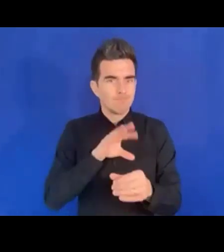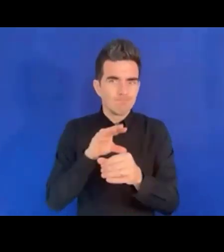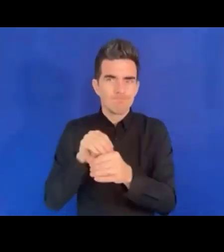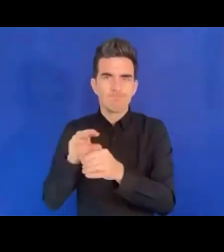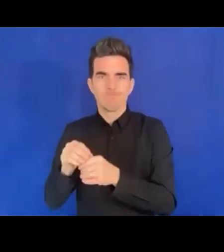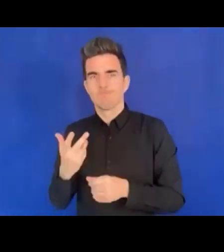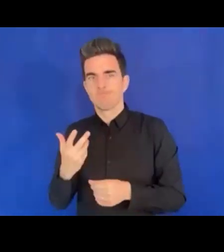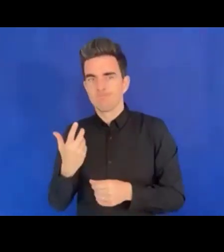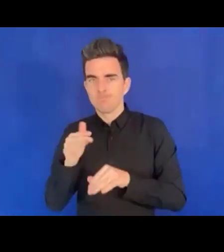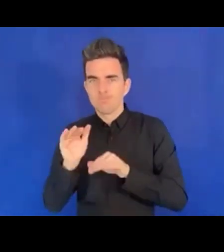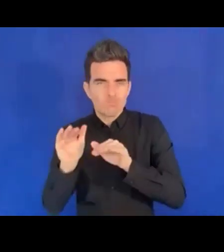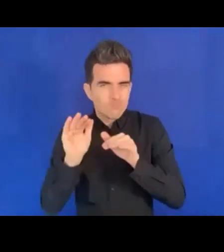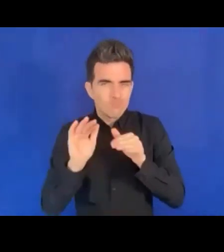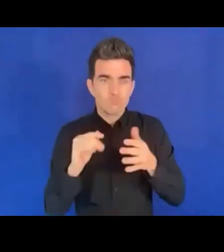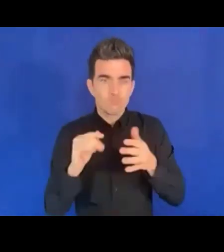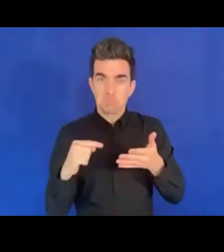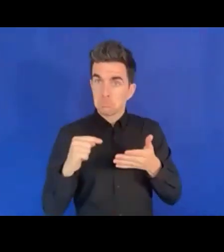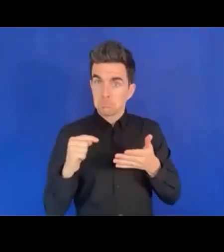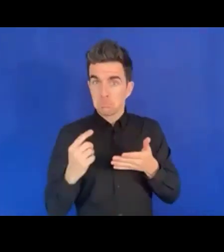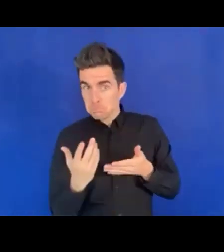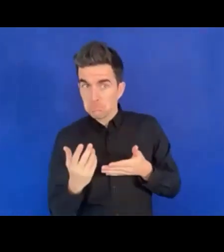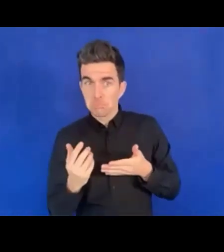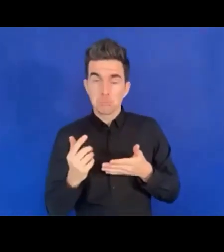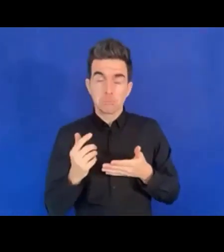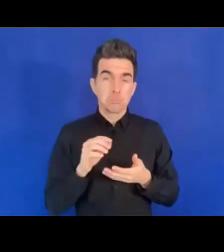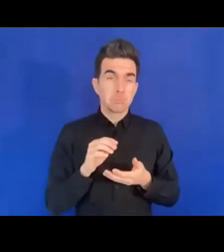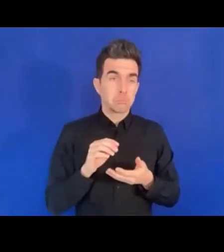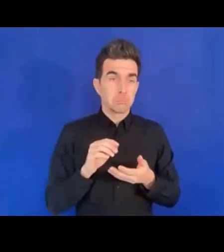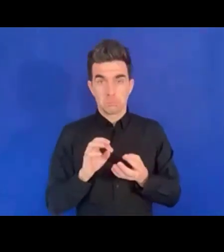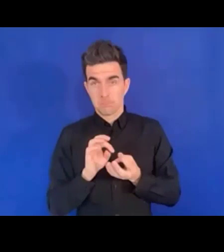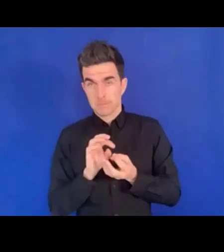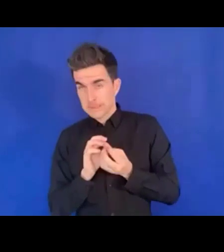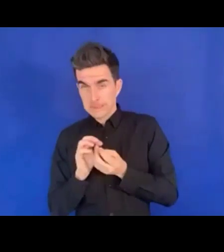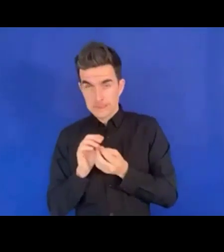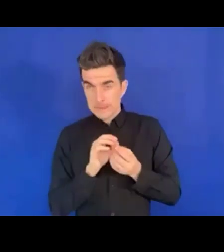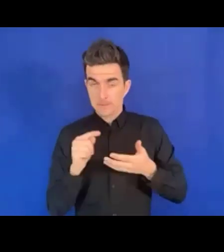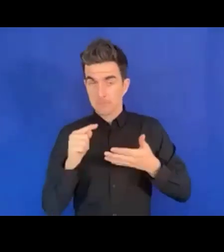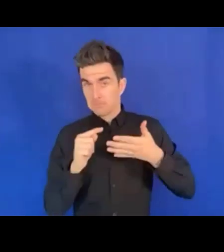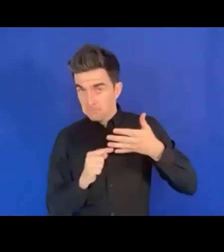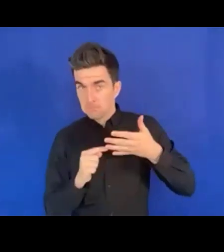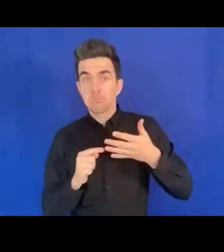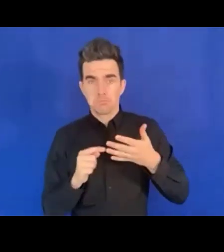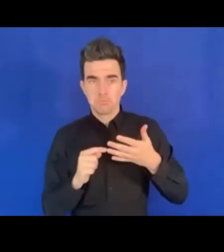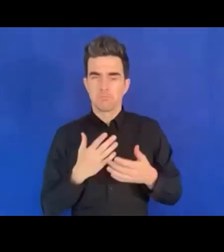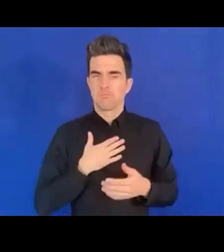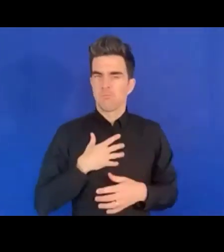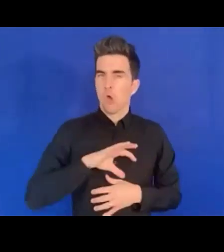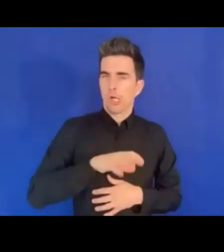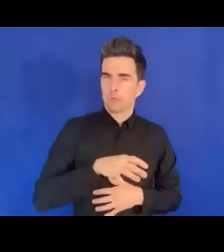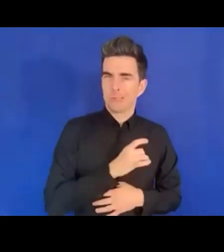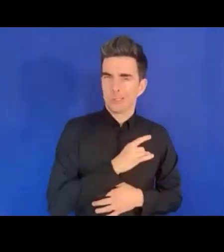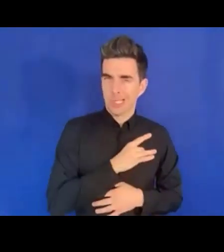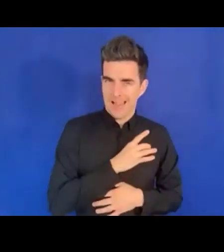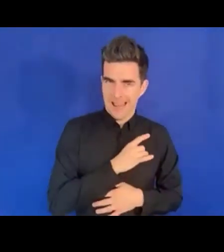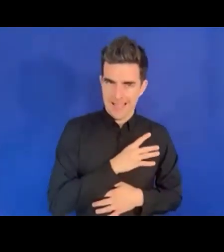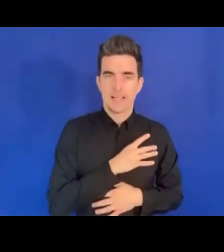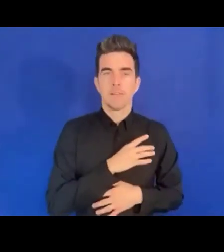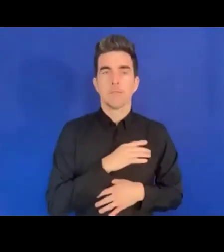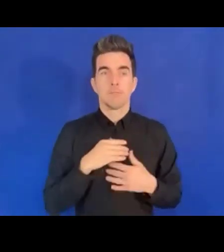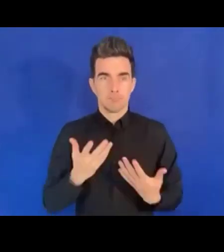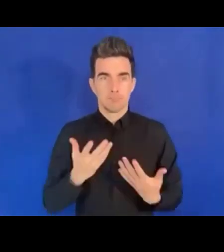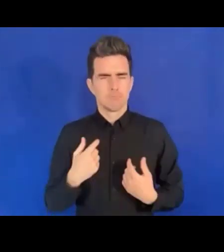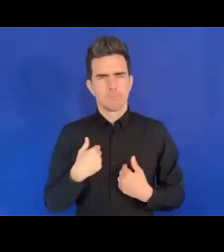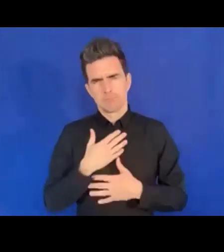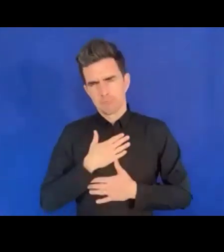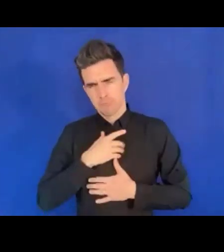l'application de cet outil pour ce qui est dans mon pays pour la première fois au Chili. Et j'aimerais également